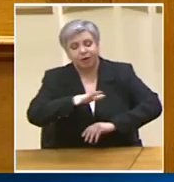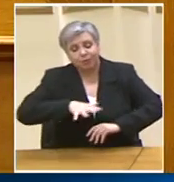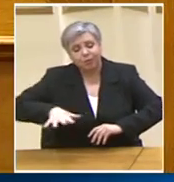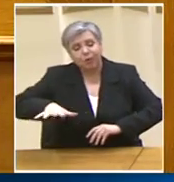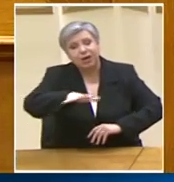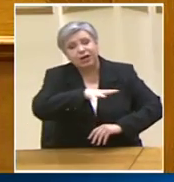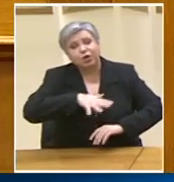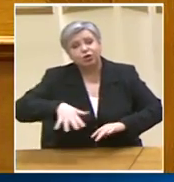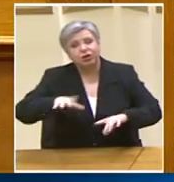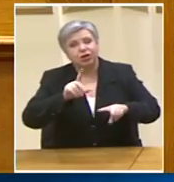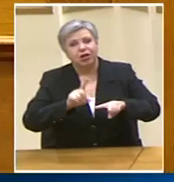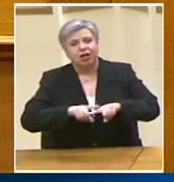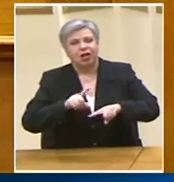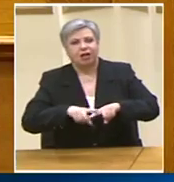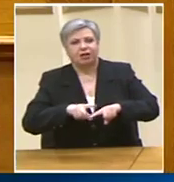εκατομμύρια όλα και όλα